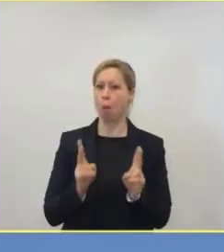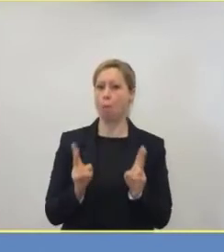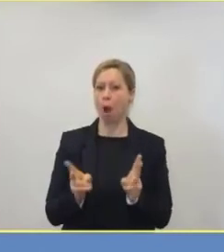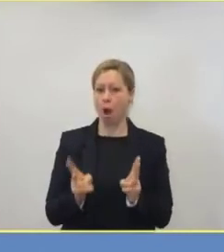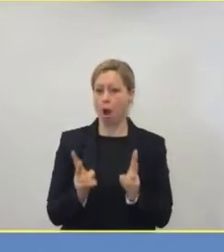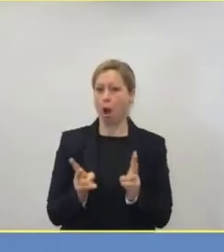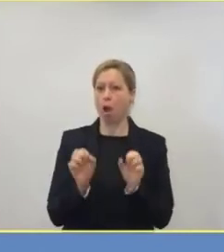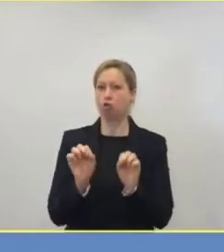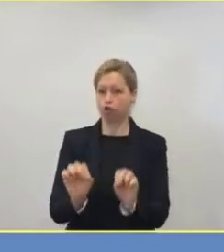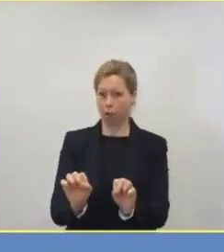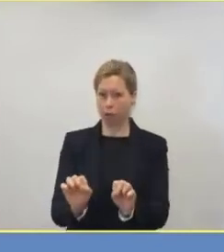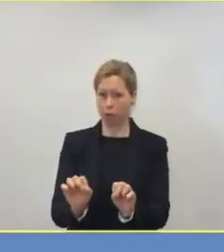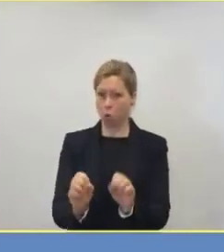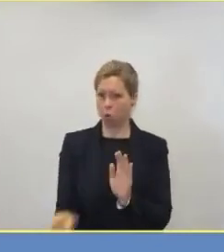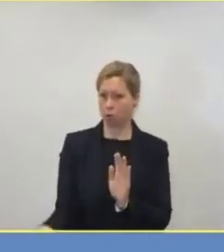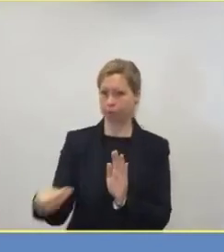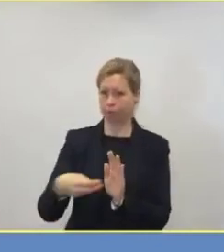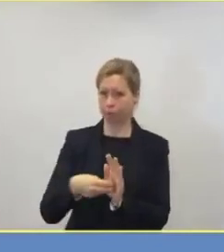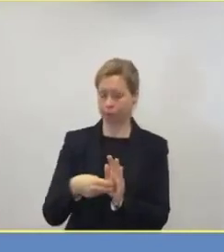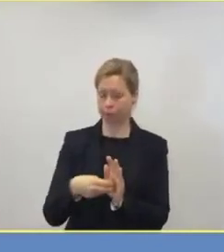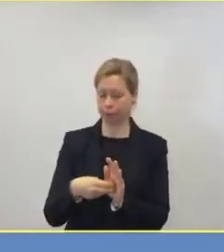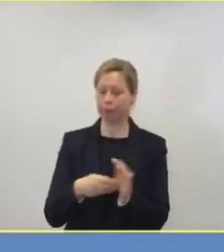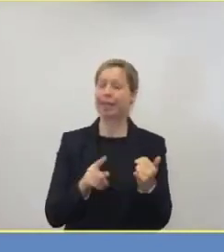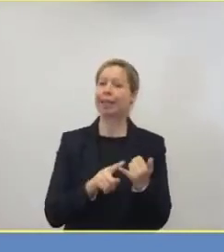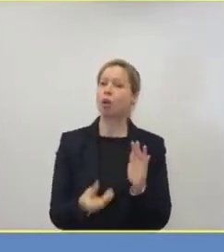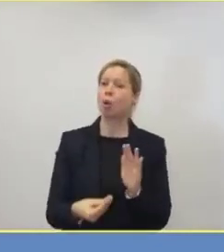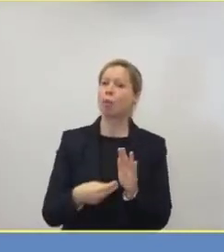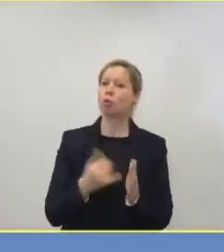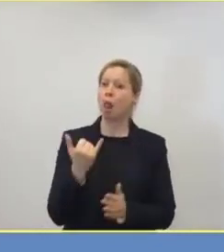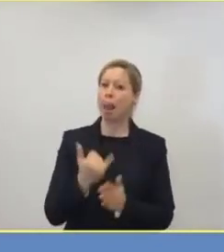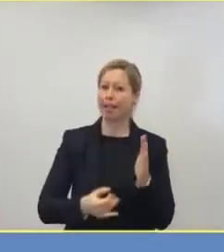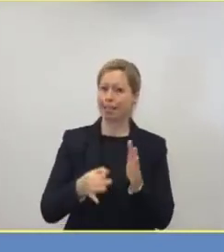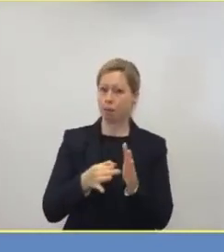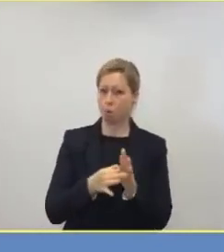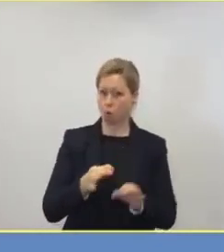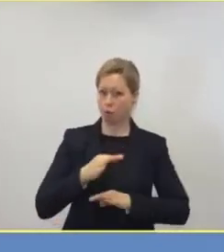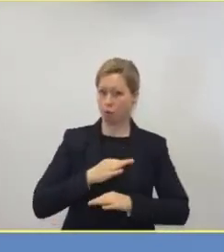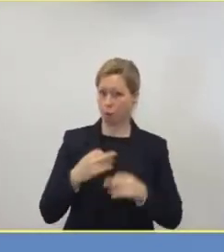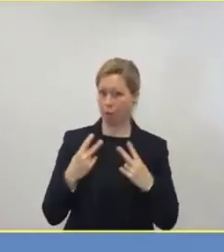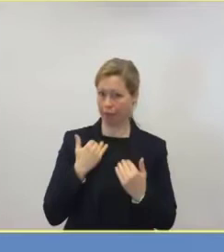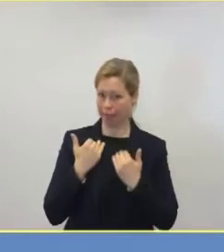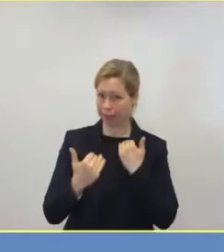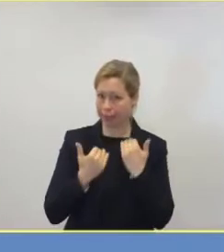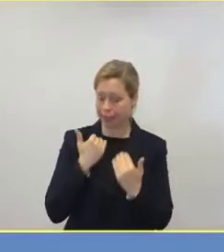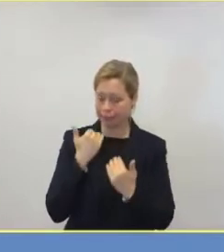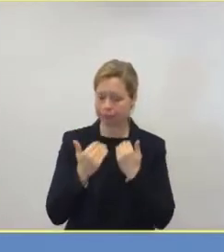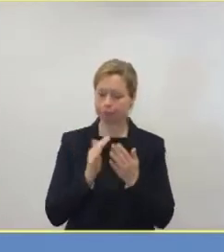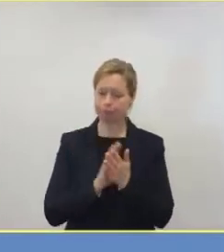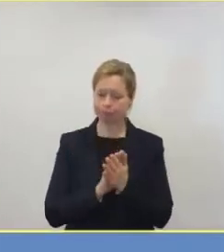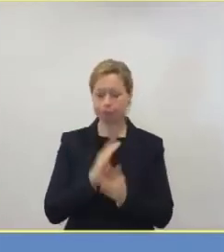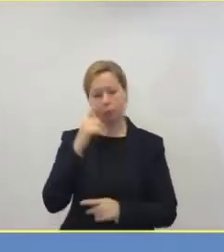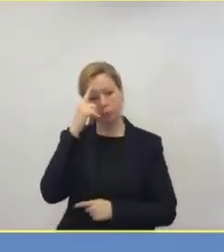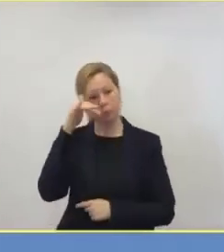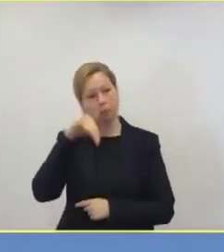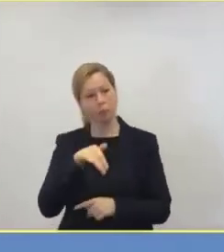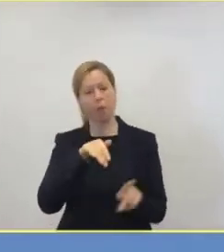Mein letzter Punkt geht es nochmal um die Personen, die Covid